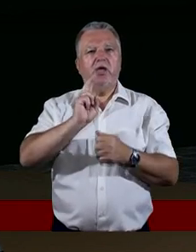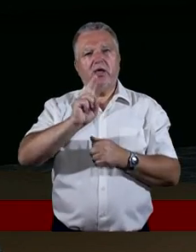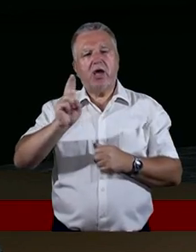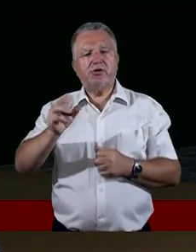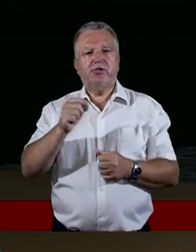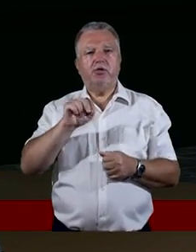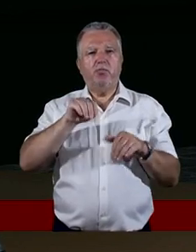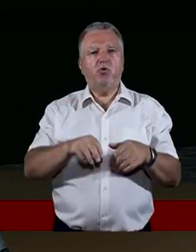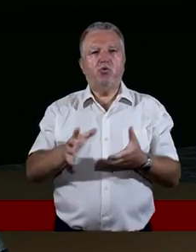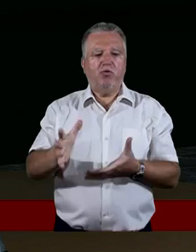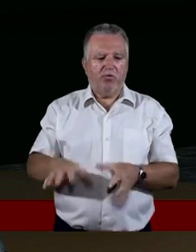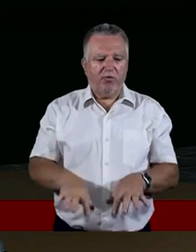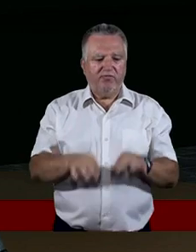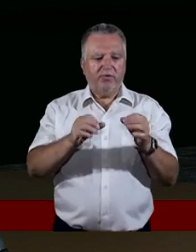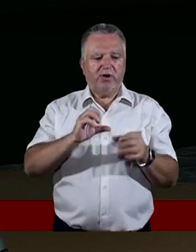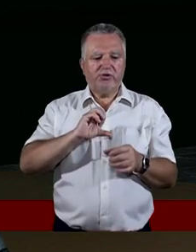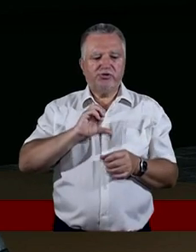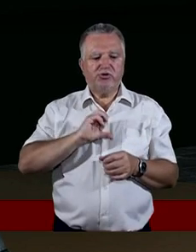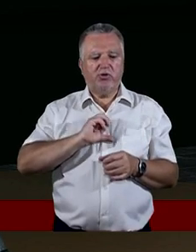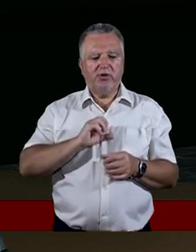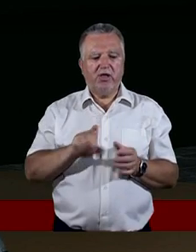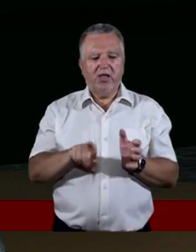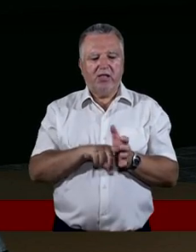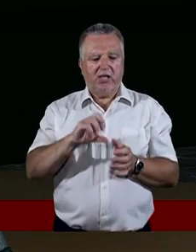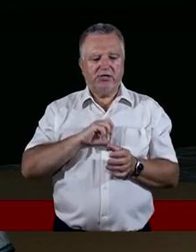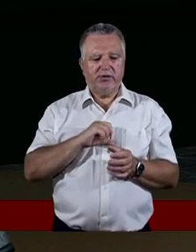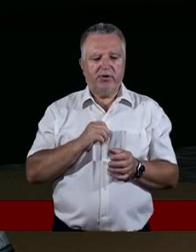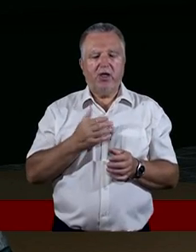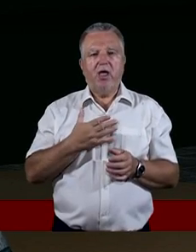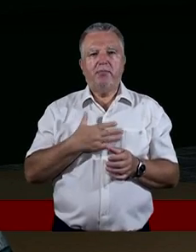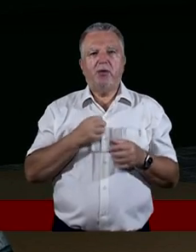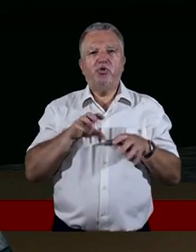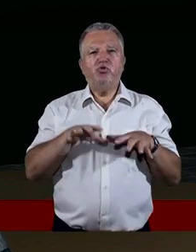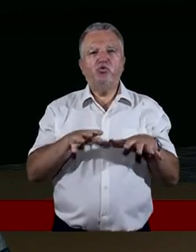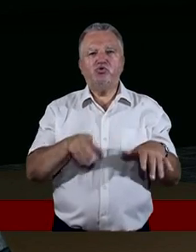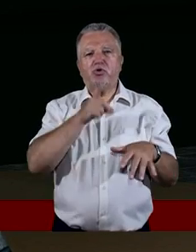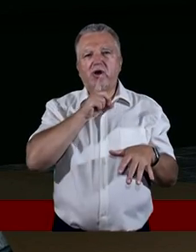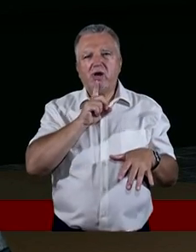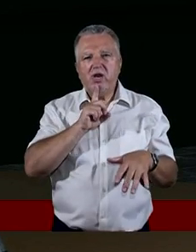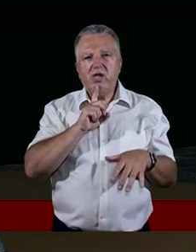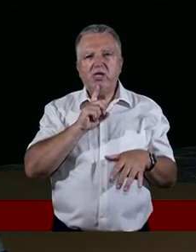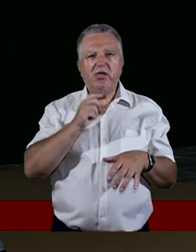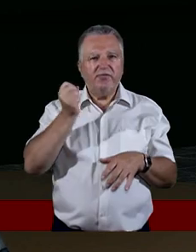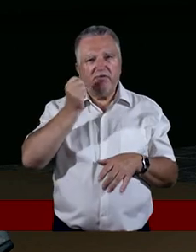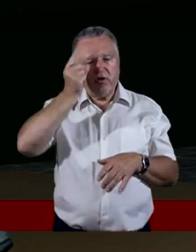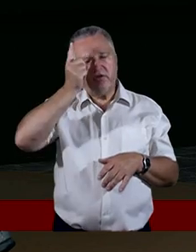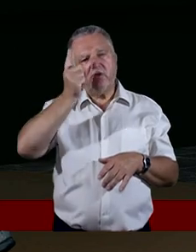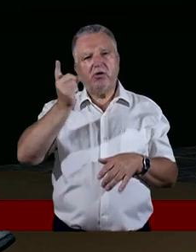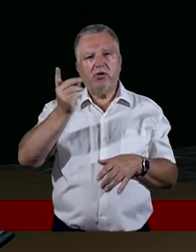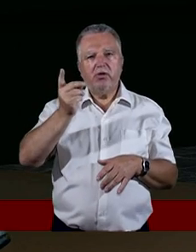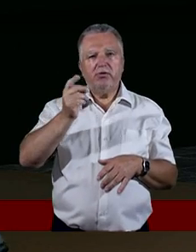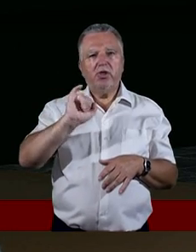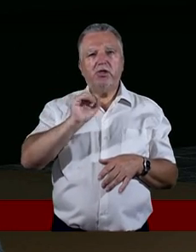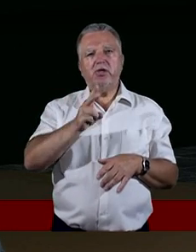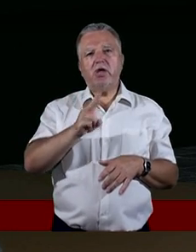jakiegoś dla siebie. Teraz mamy mnóstwo religii, poglądów, ideologii, filozofii i też